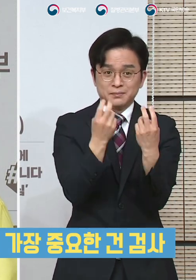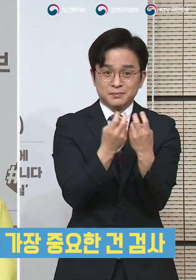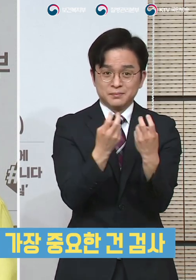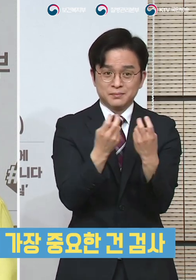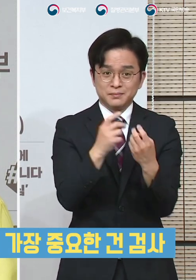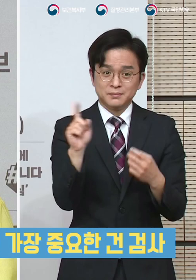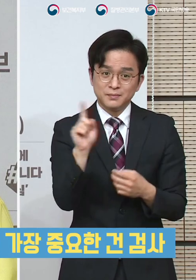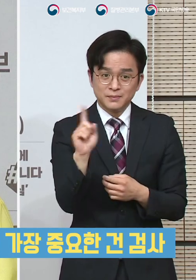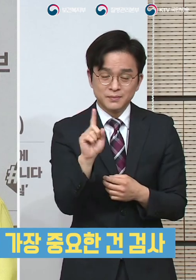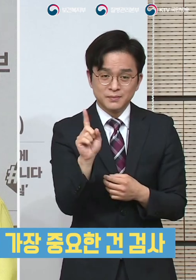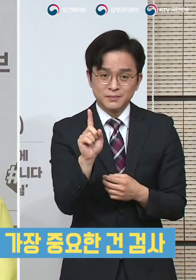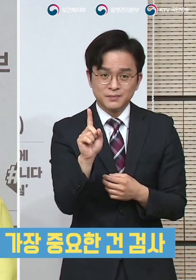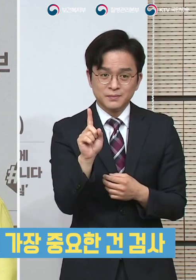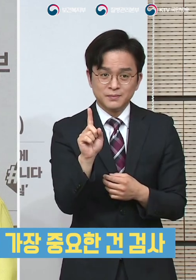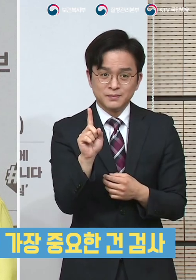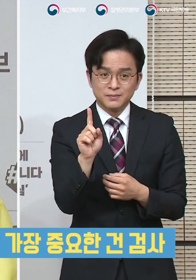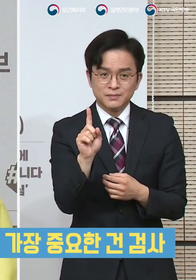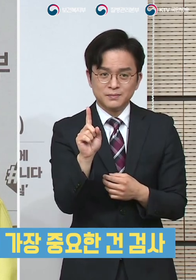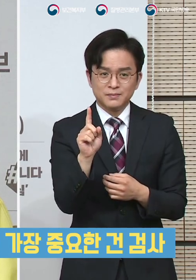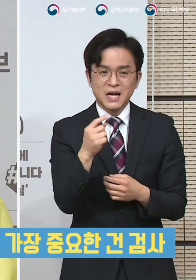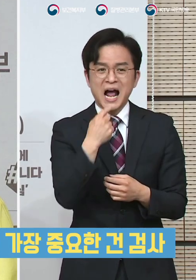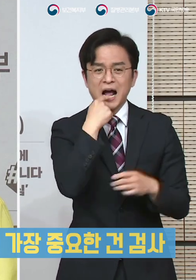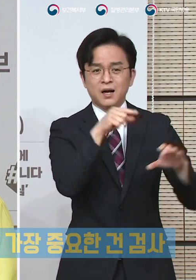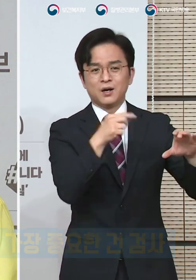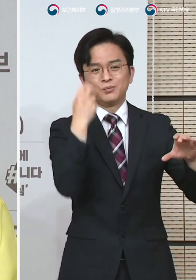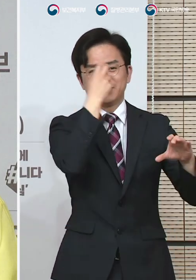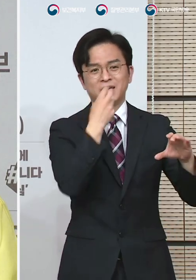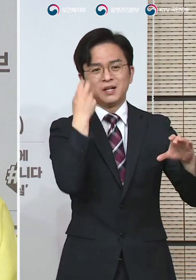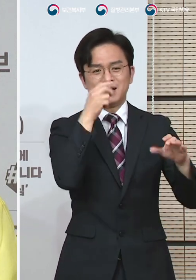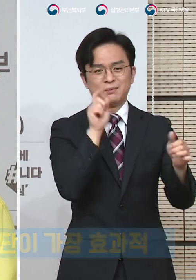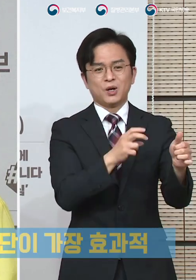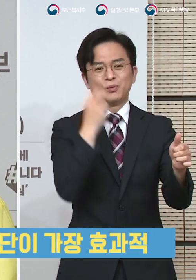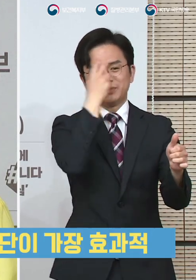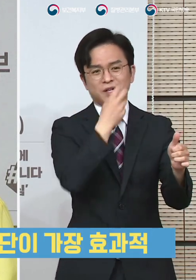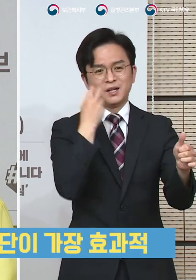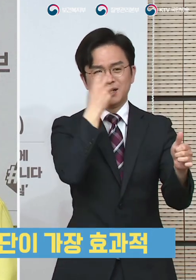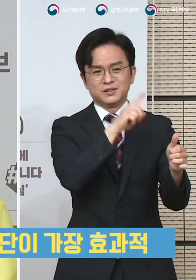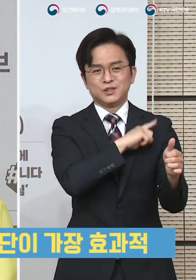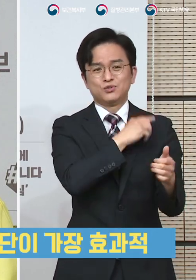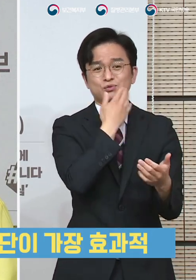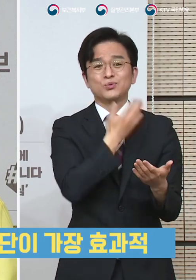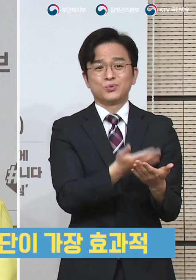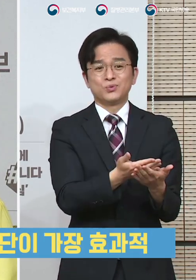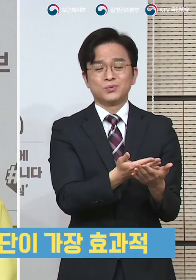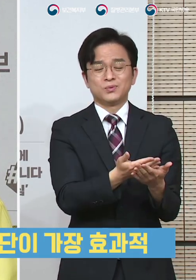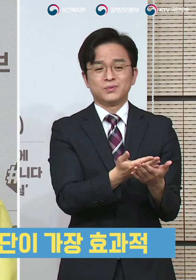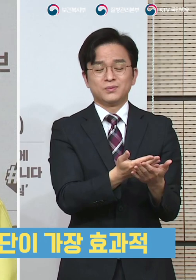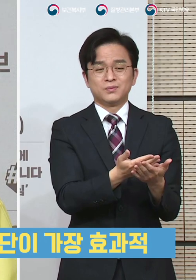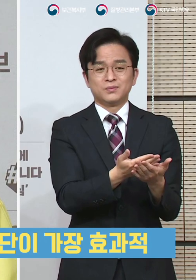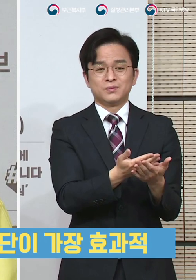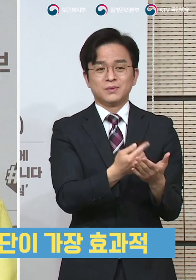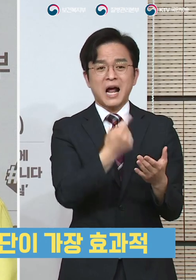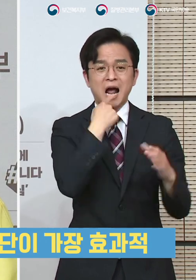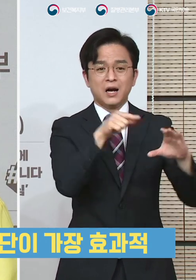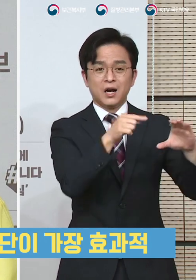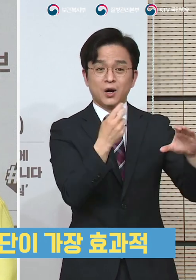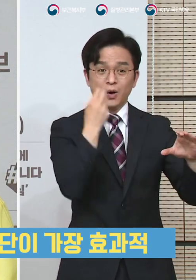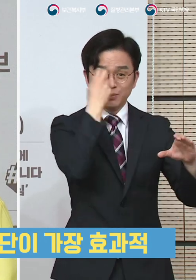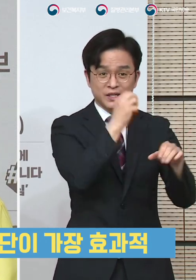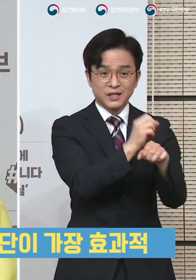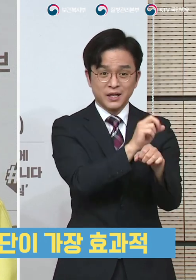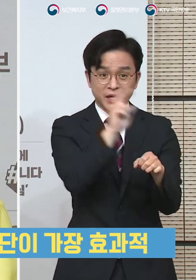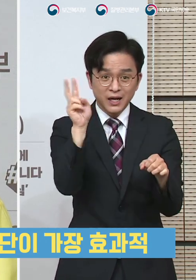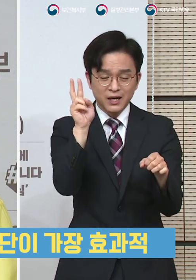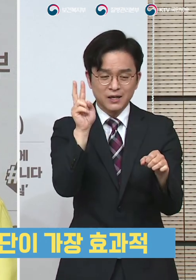검사입니다. 검사를 통해서 확진자를 조기에 발견해내고